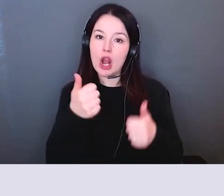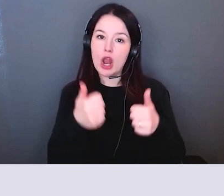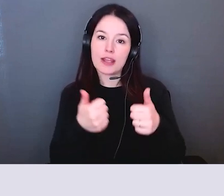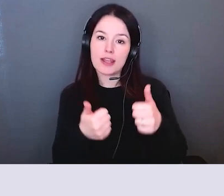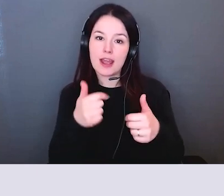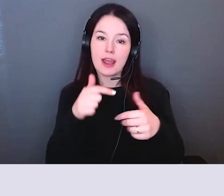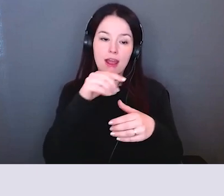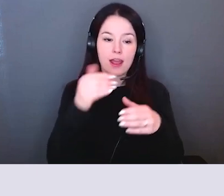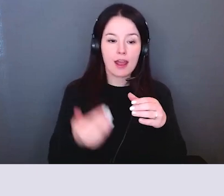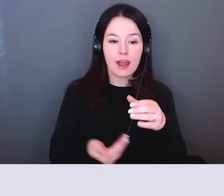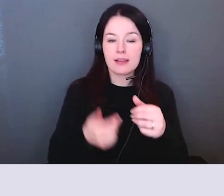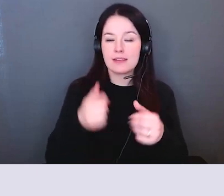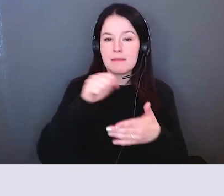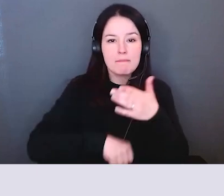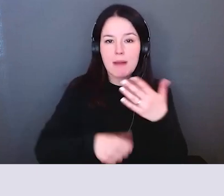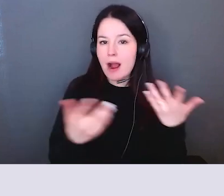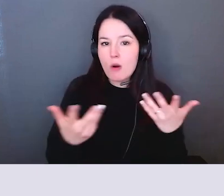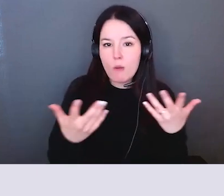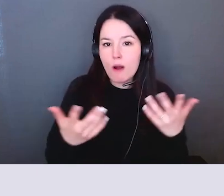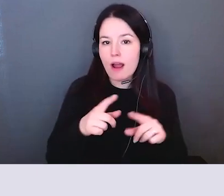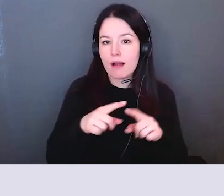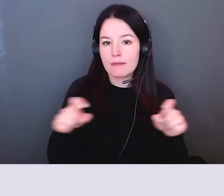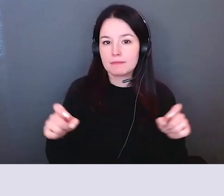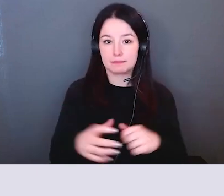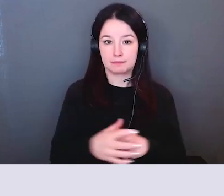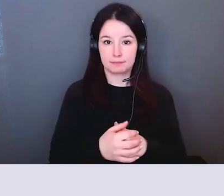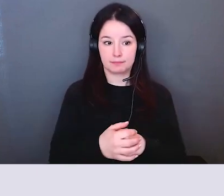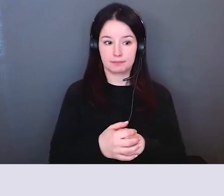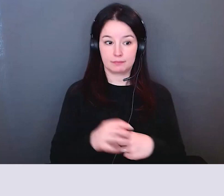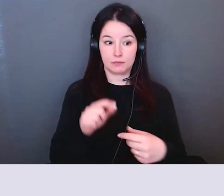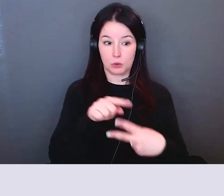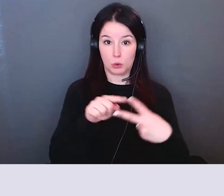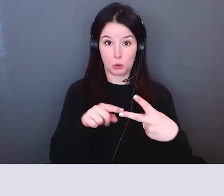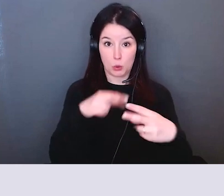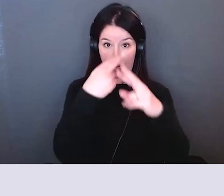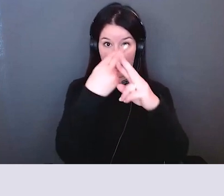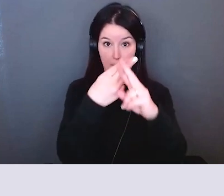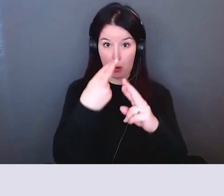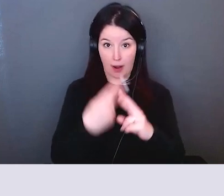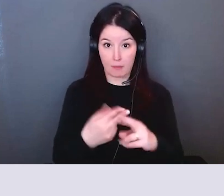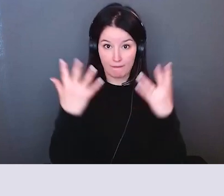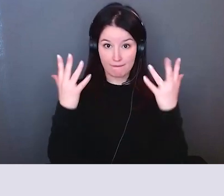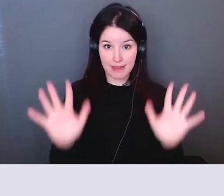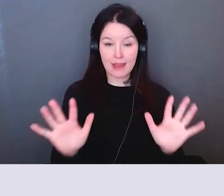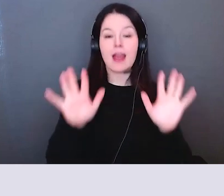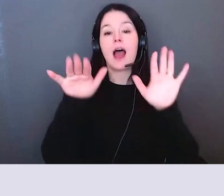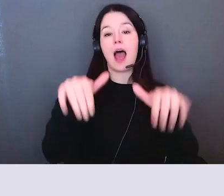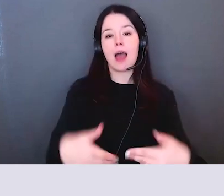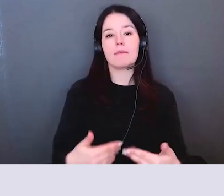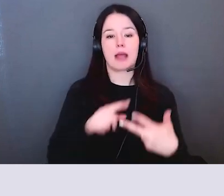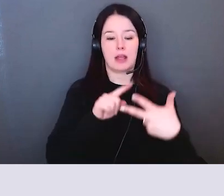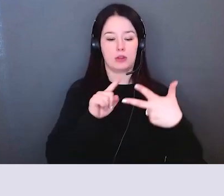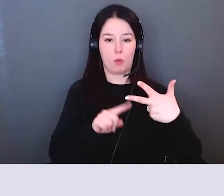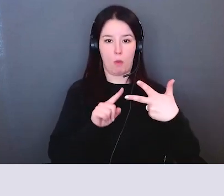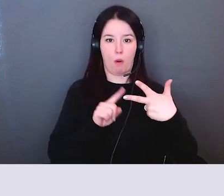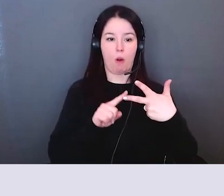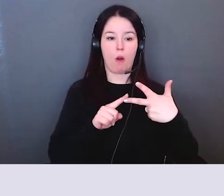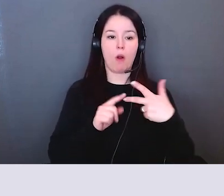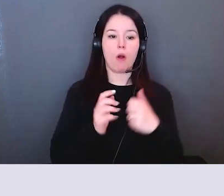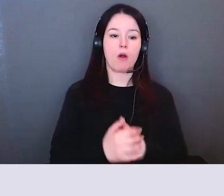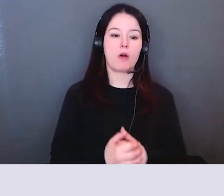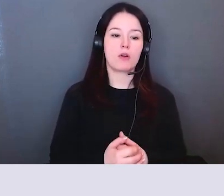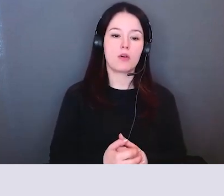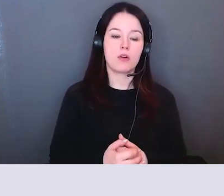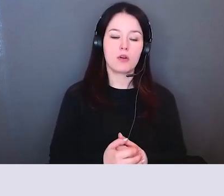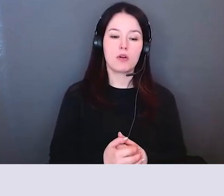et voilà donc ceci est une invitation à faire fonctionner vos muscles c'est comme lorsque